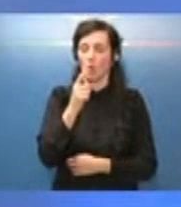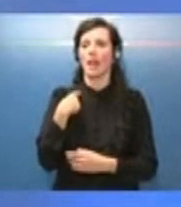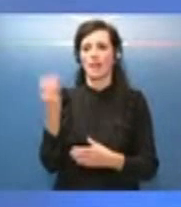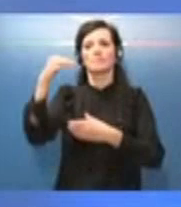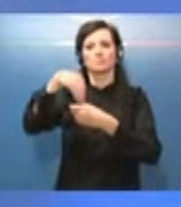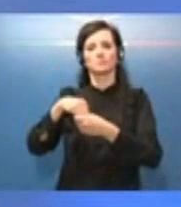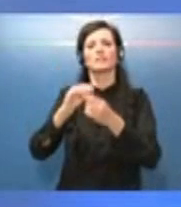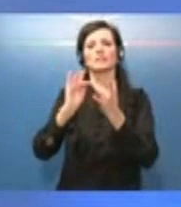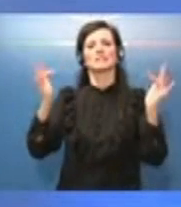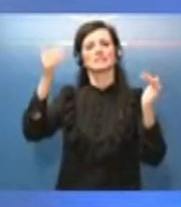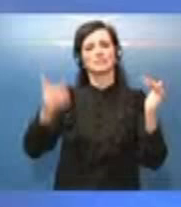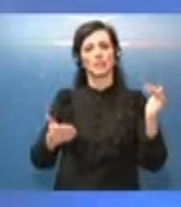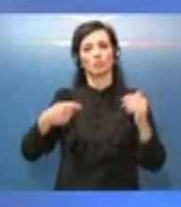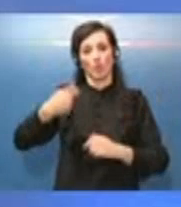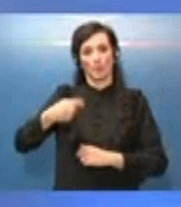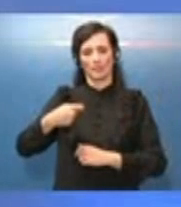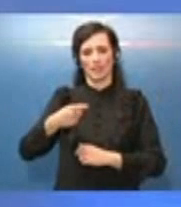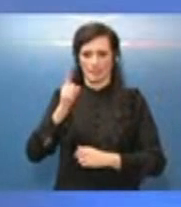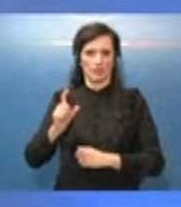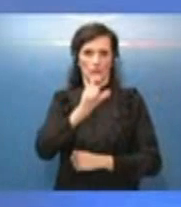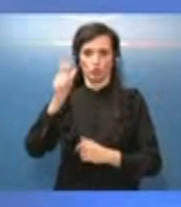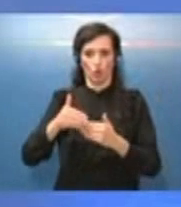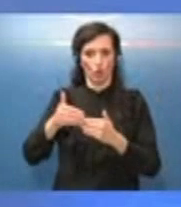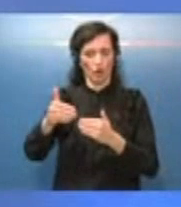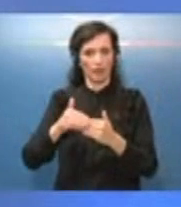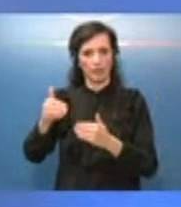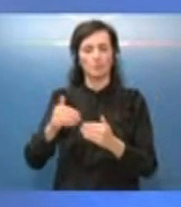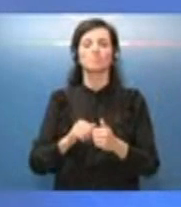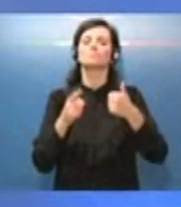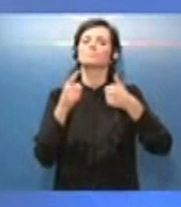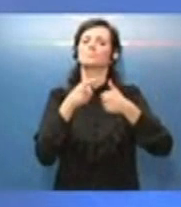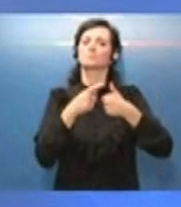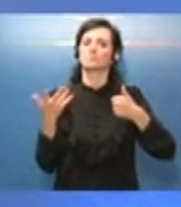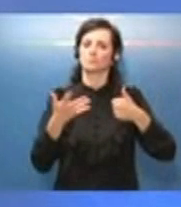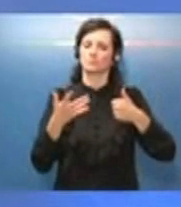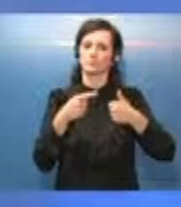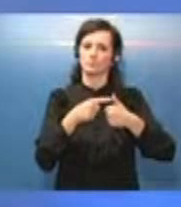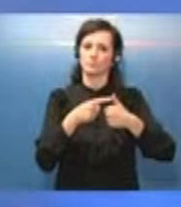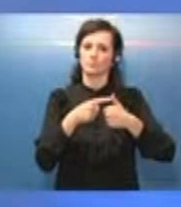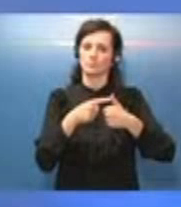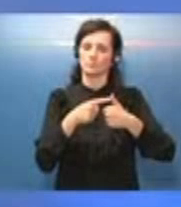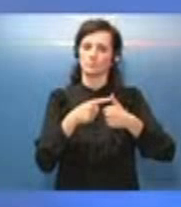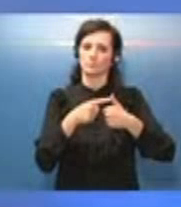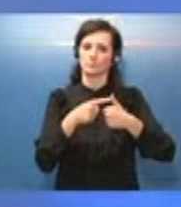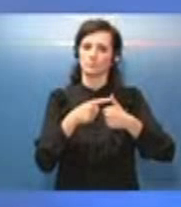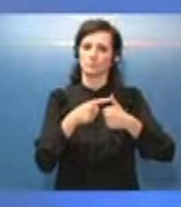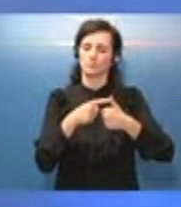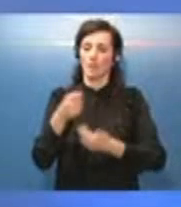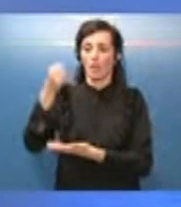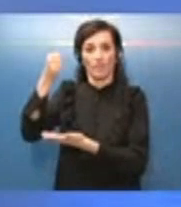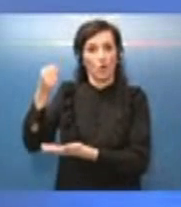Presidenza entro qualche giorno primo i fondi che sono stati già